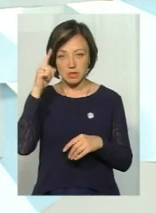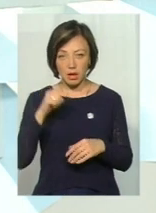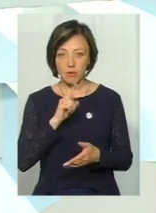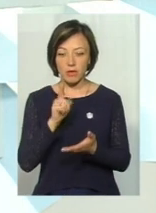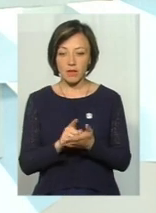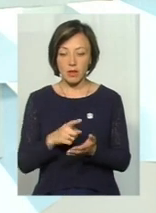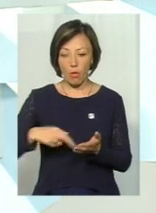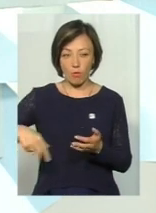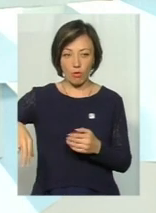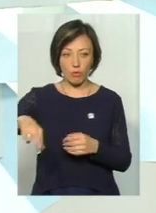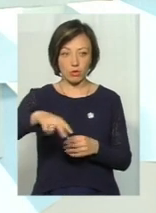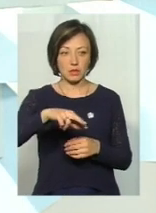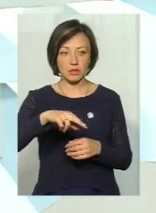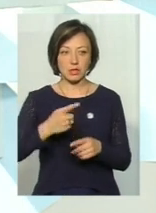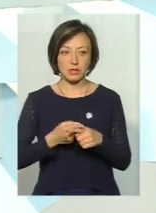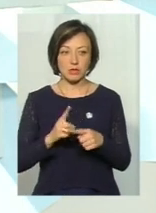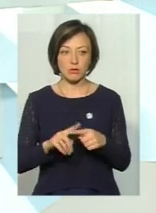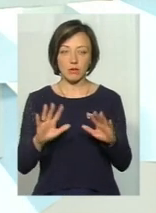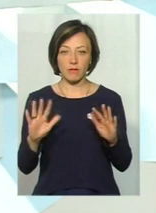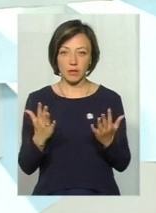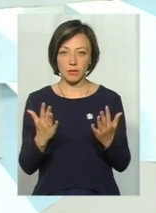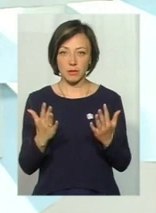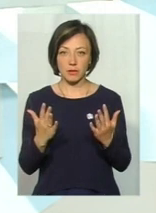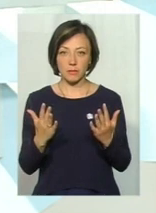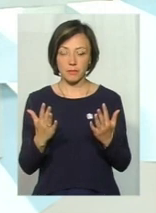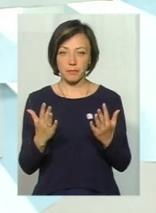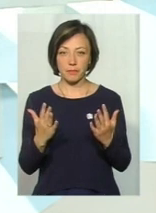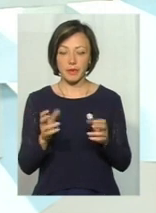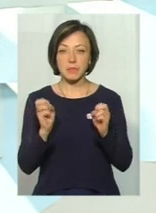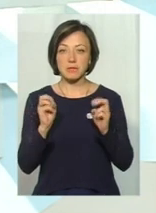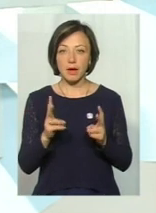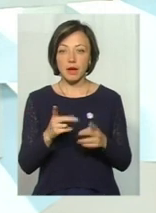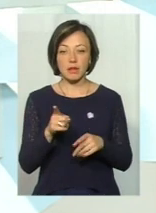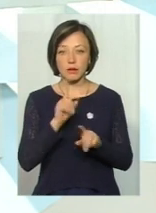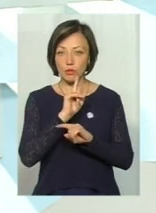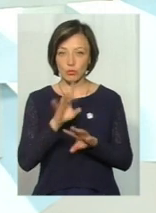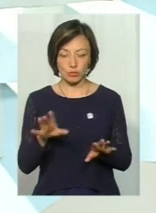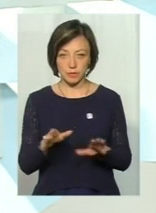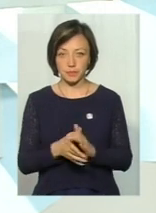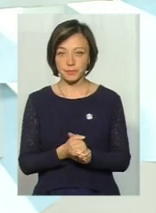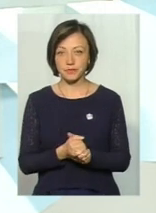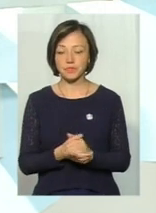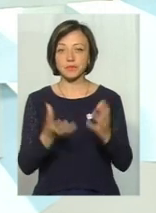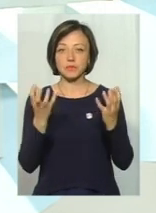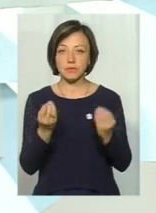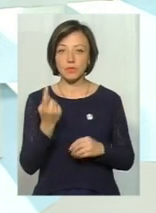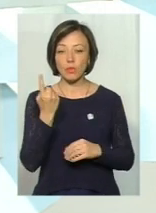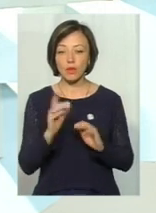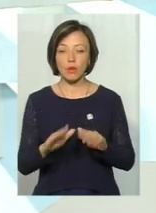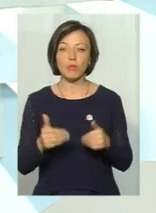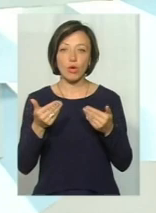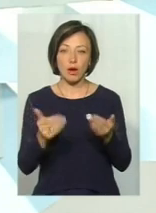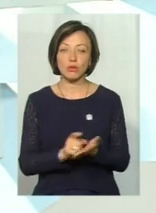повинна обходити. В цьому випадку небезпека їй не буде загрожувати. І ще одна порада.